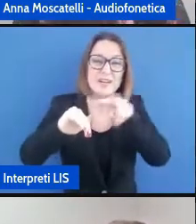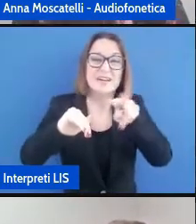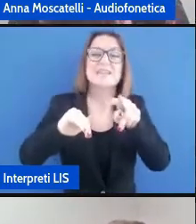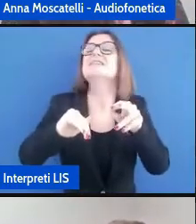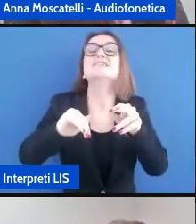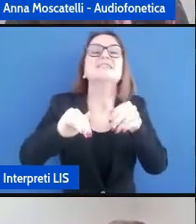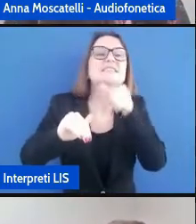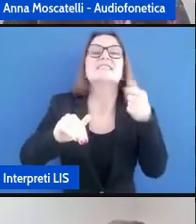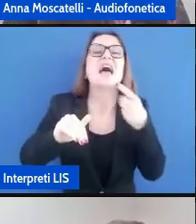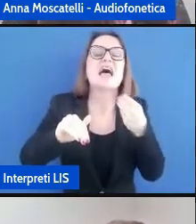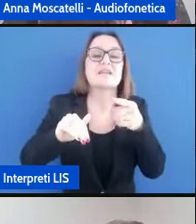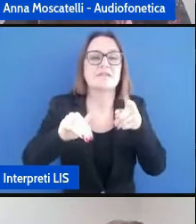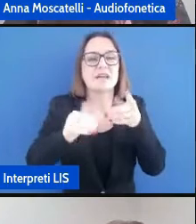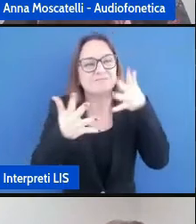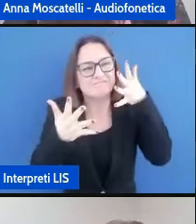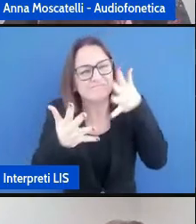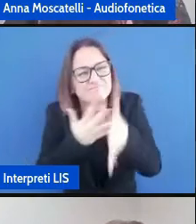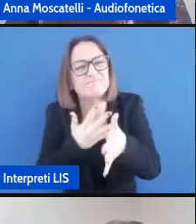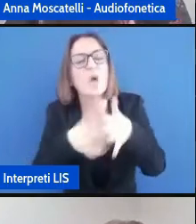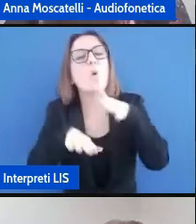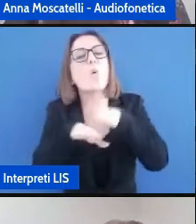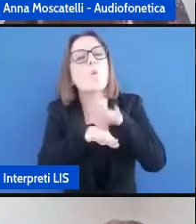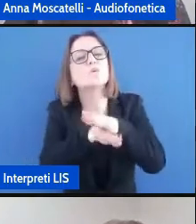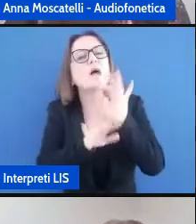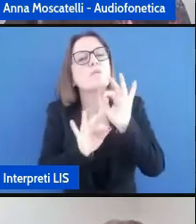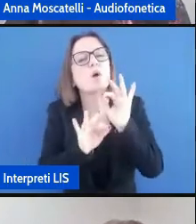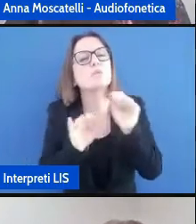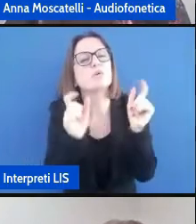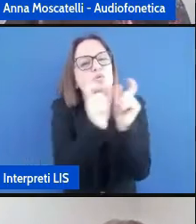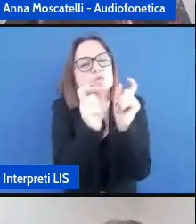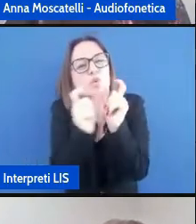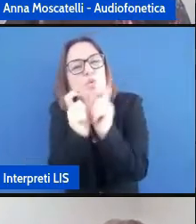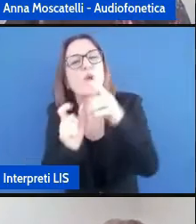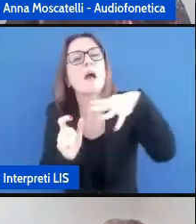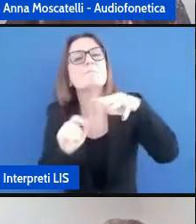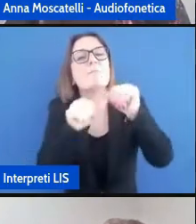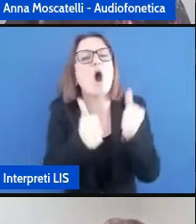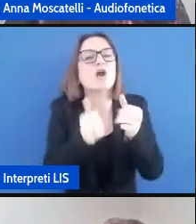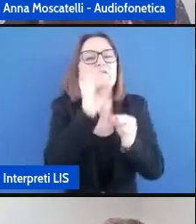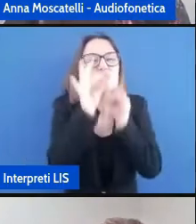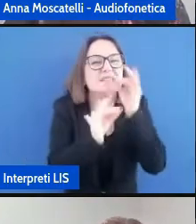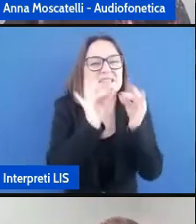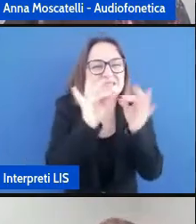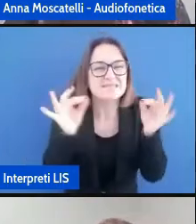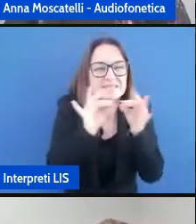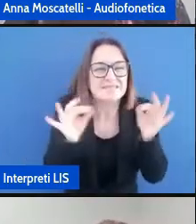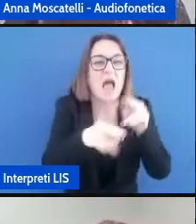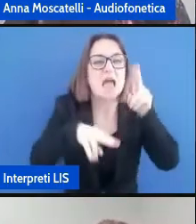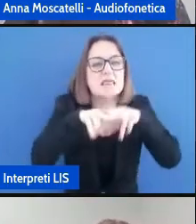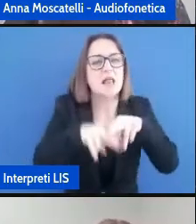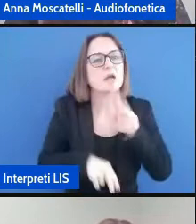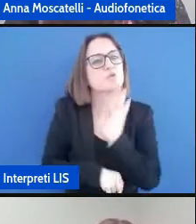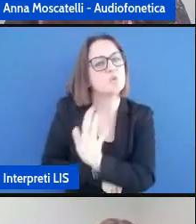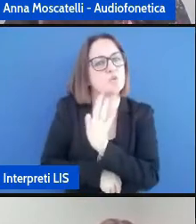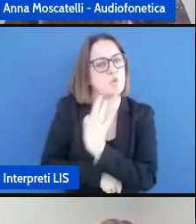andare a lavorare al meglio su quella che è la struttura morfosintattica dell'italiano